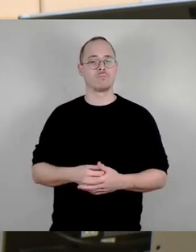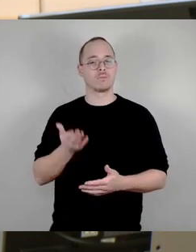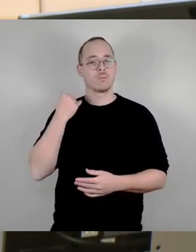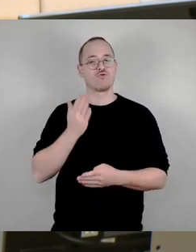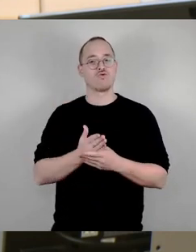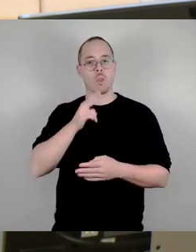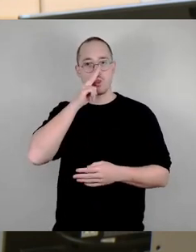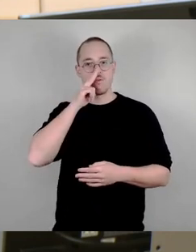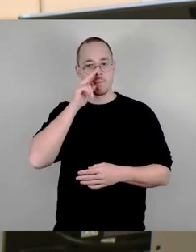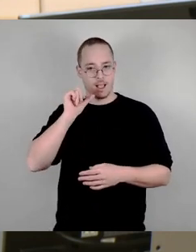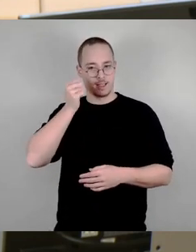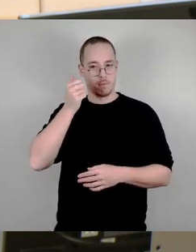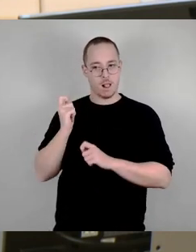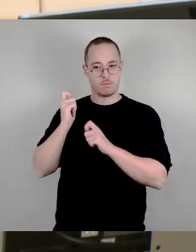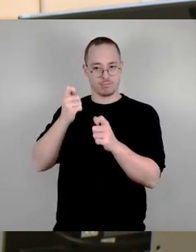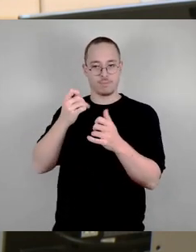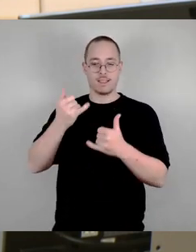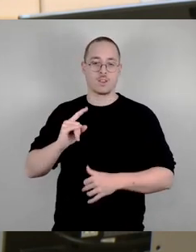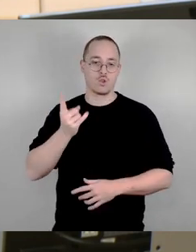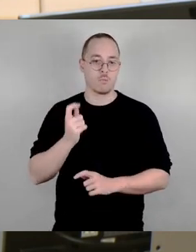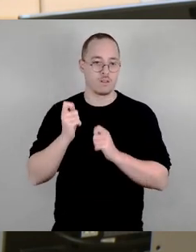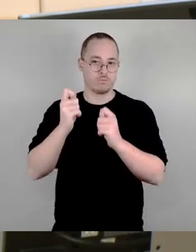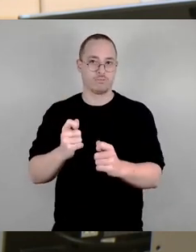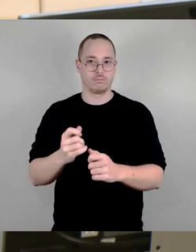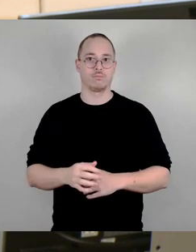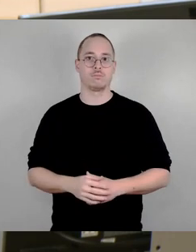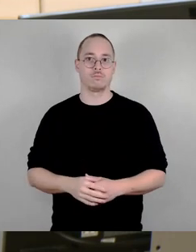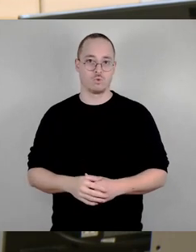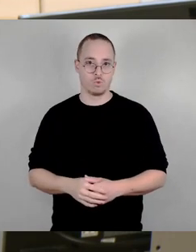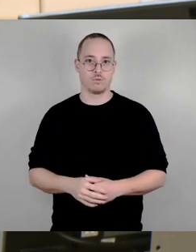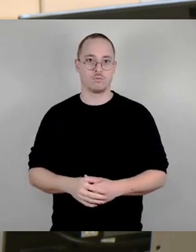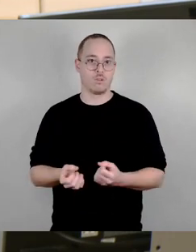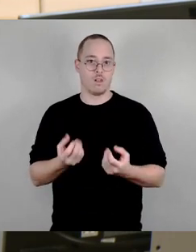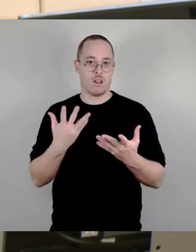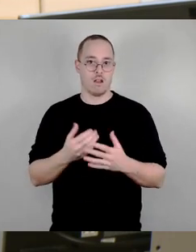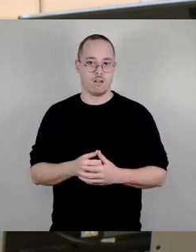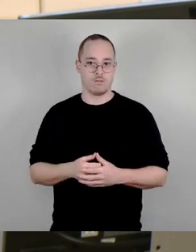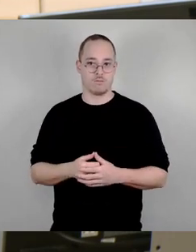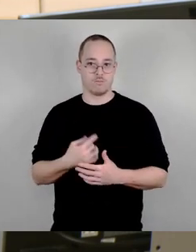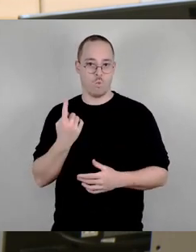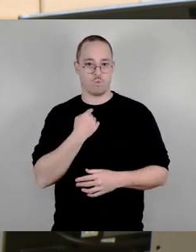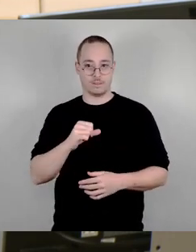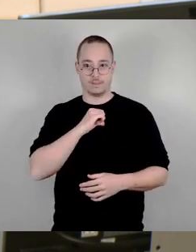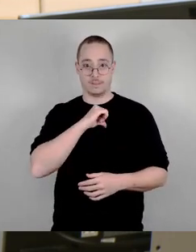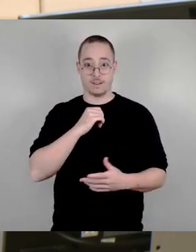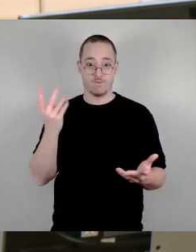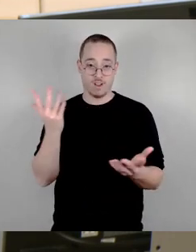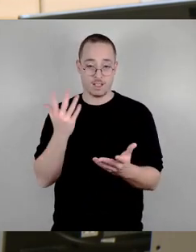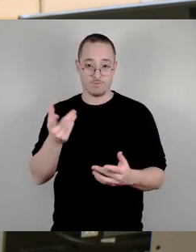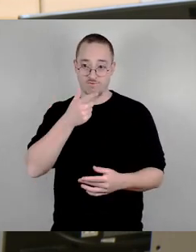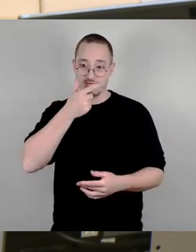heute hier vorlegen. Weil perspektivisch muss es ja selbstverständlich in unserem Interesse liegen, dass es eine